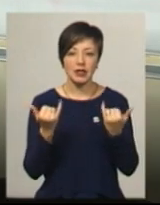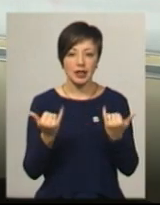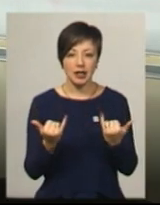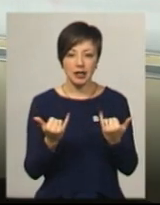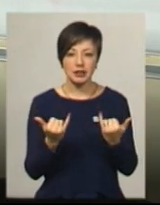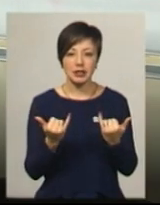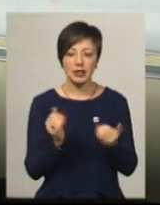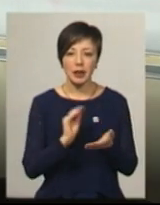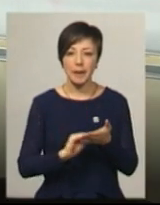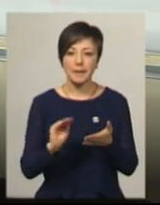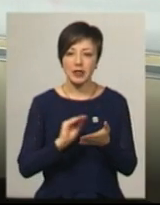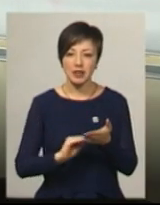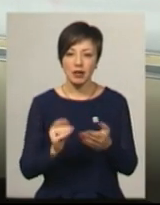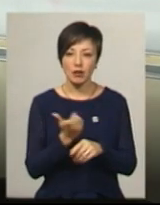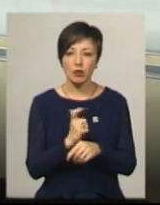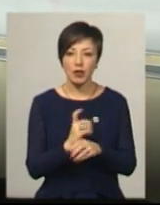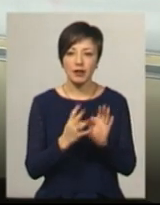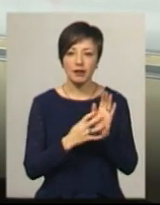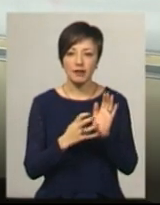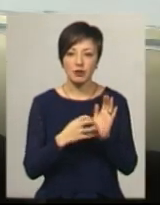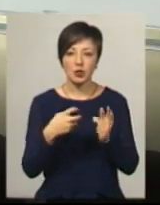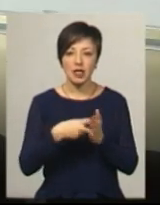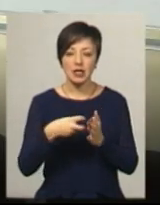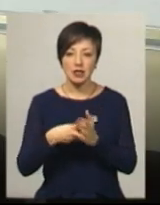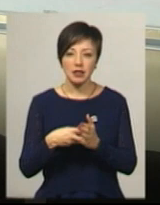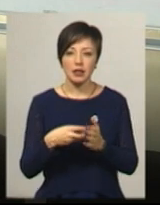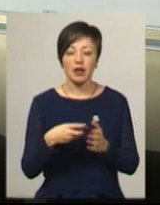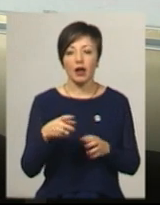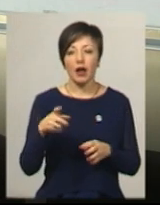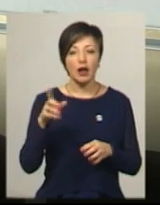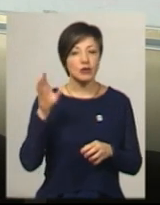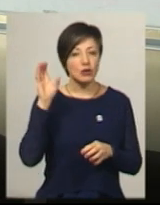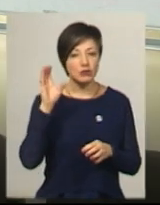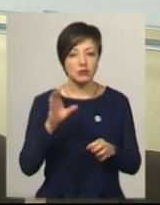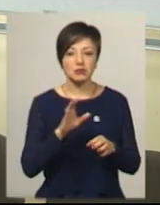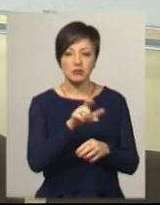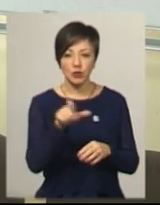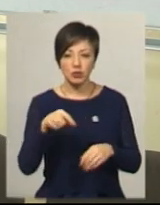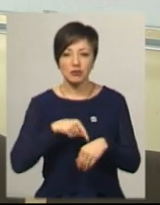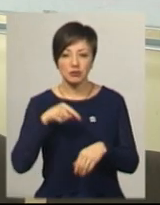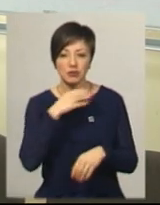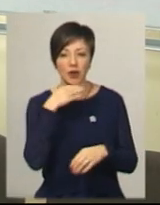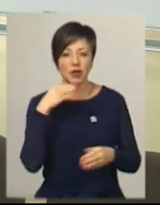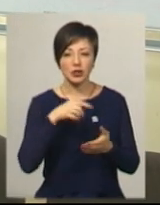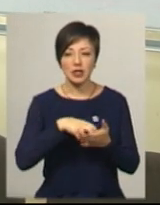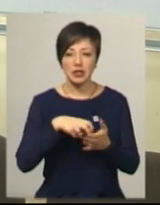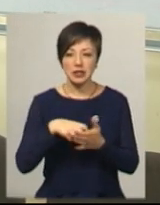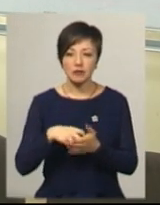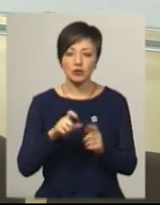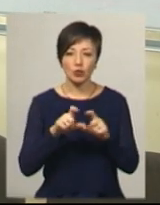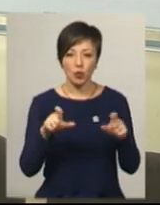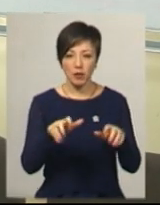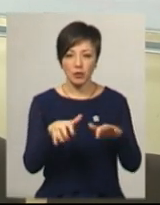написали понад 900 листів. Відгукується дуже добре. Багато листів школи